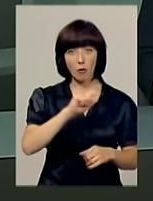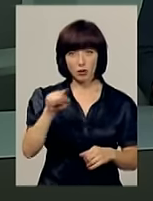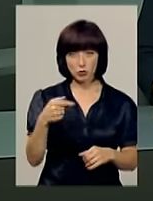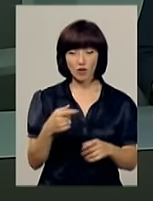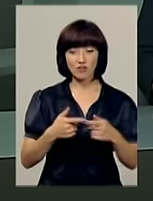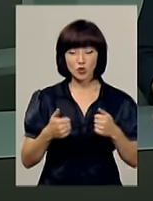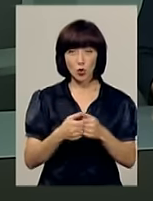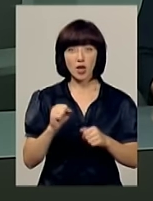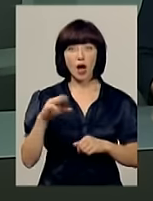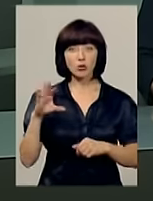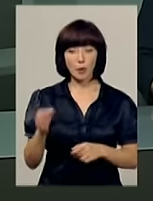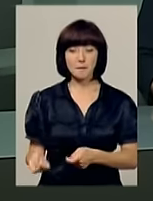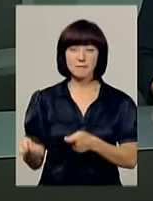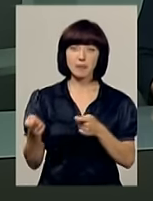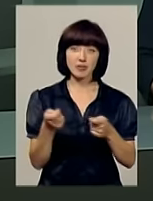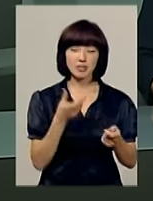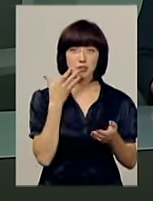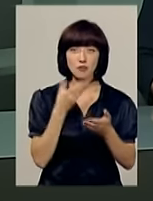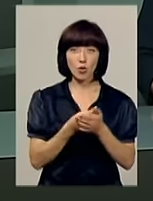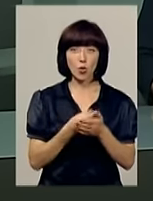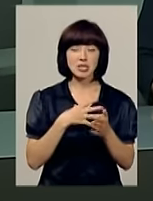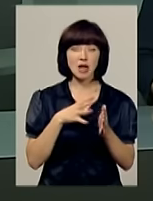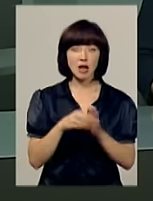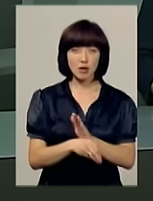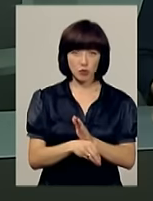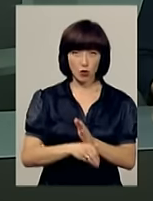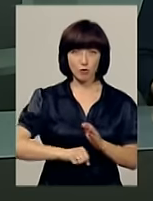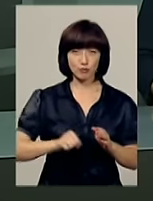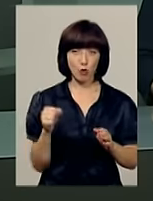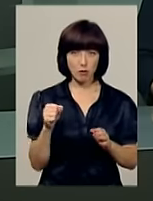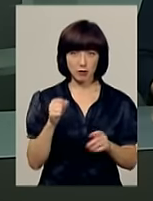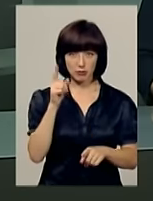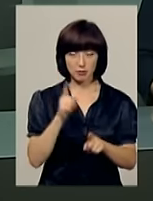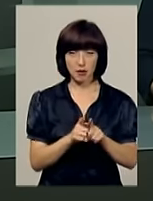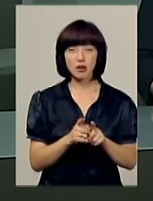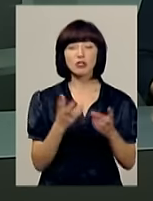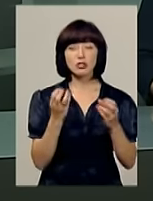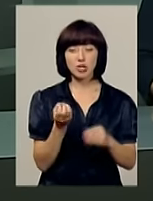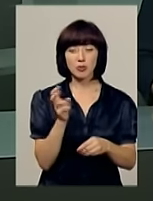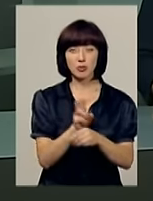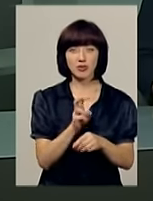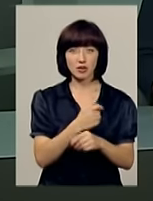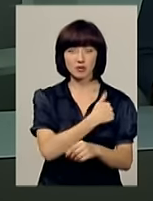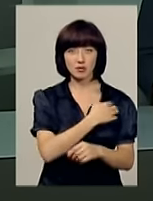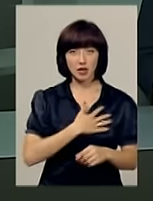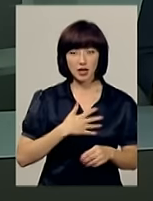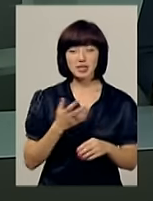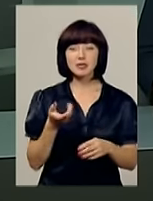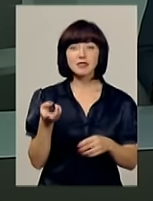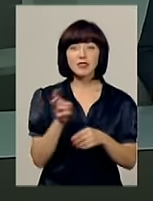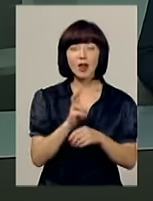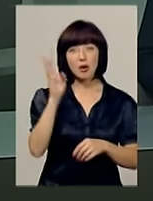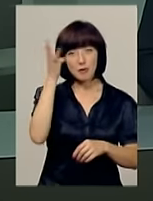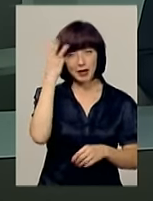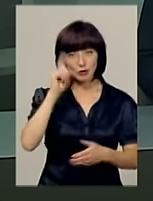в зоні бойових дій, привіз на рідну землю свого загиблого побратима. Принагідно провідав іще одного трьохсотого та завітав до сесійної